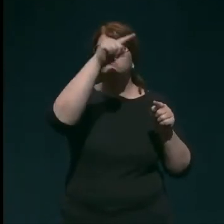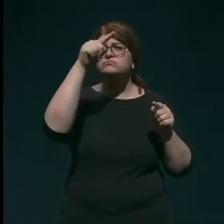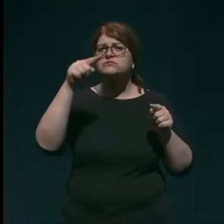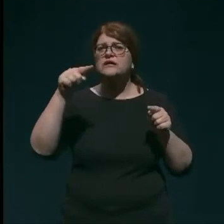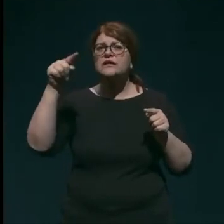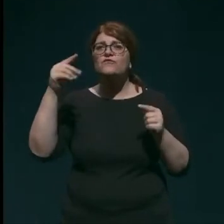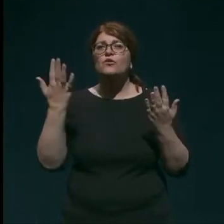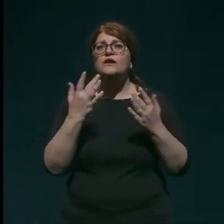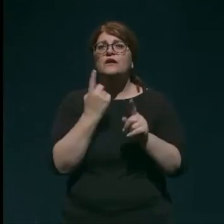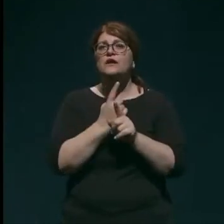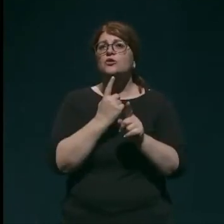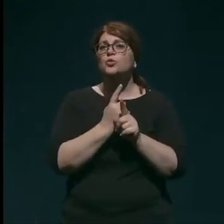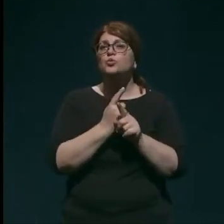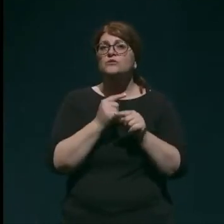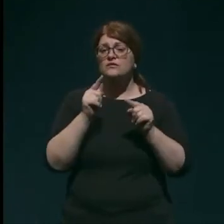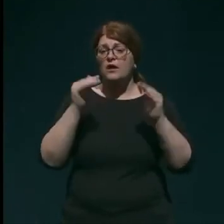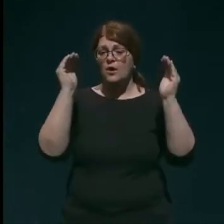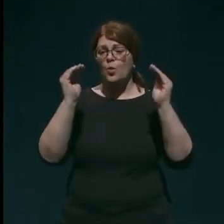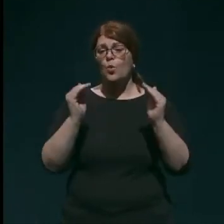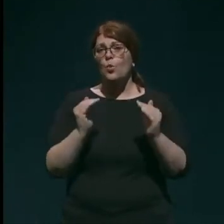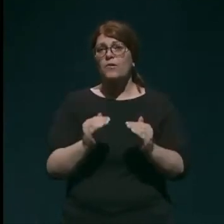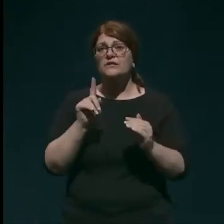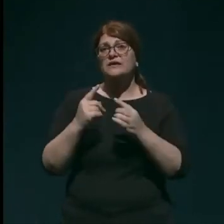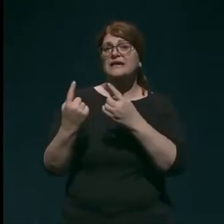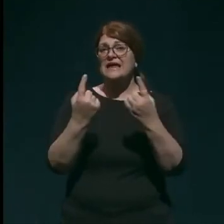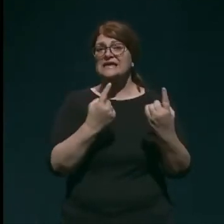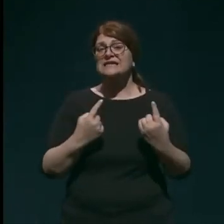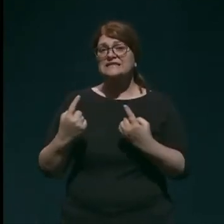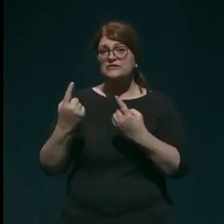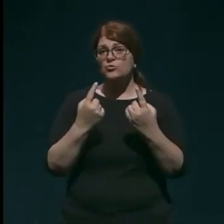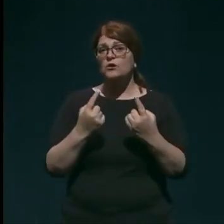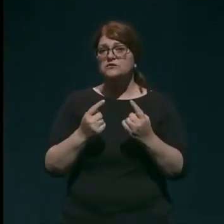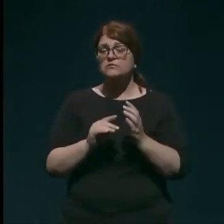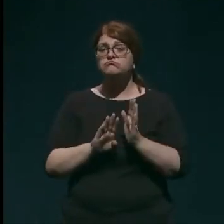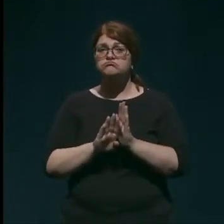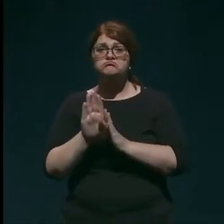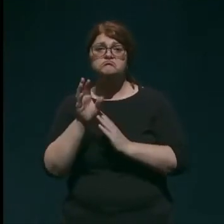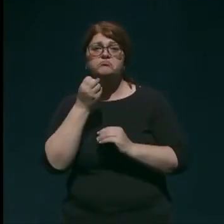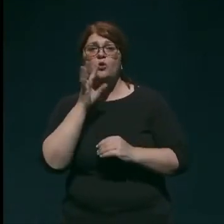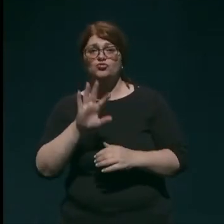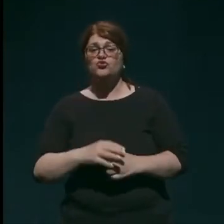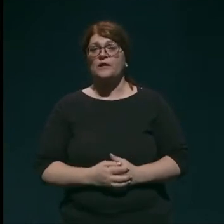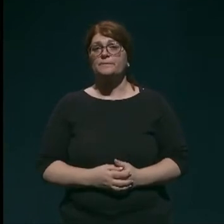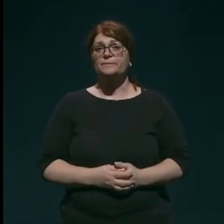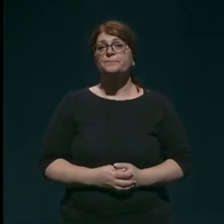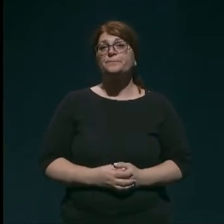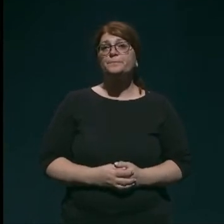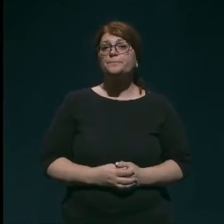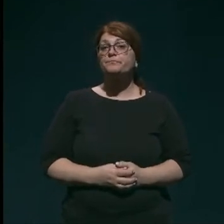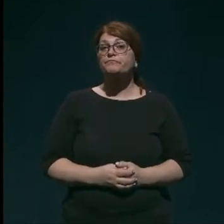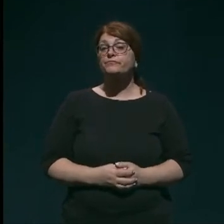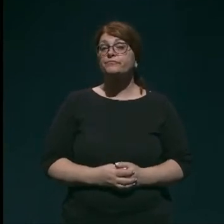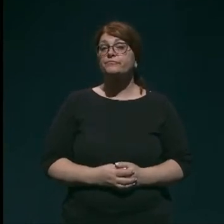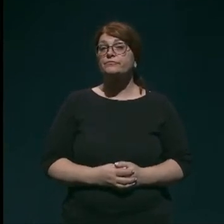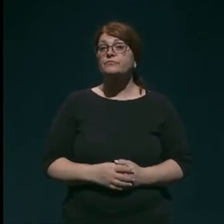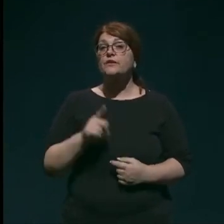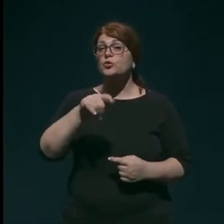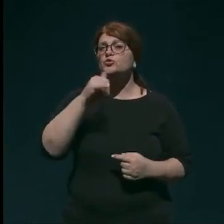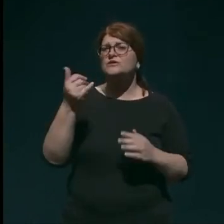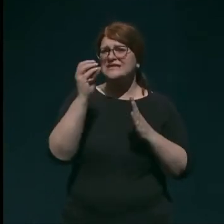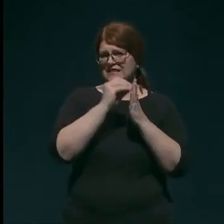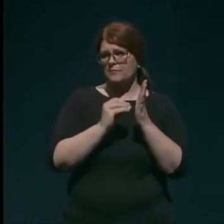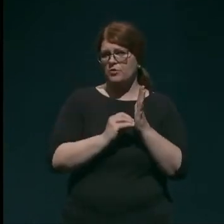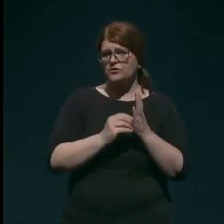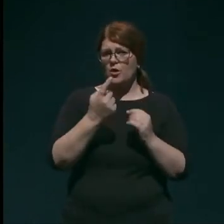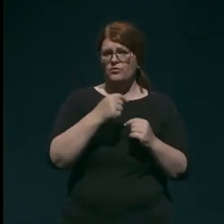tudi ta upad in situacija gre na boljše. To so zadnji podatki od 1